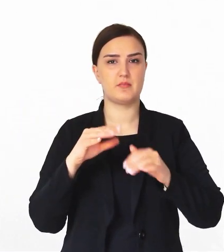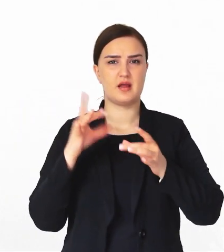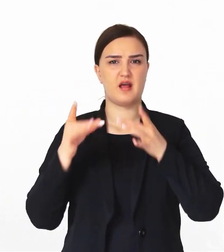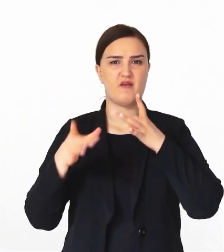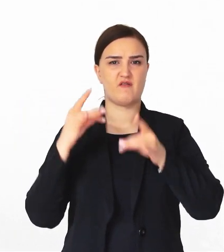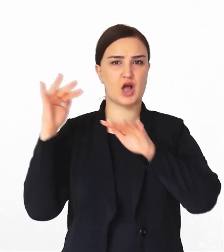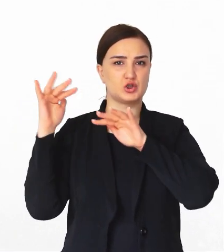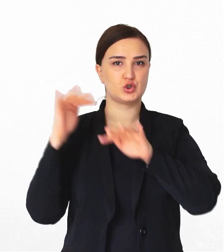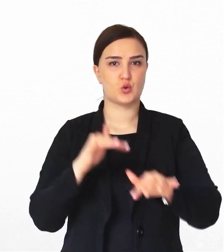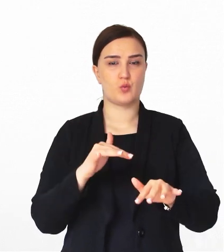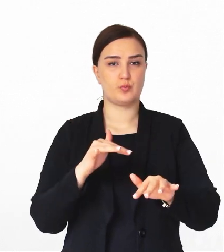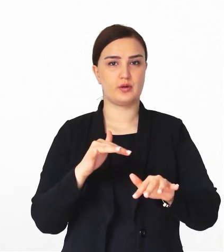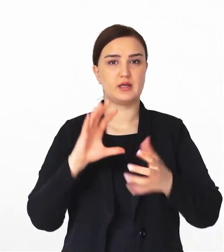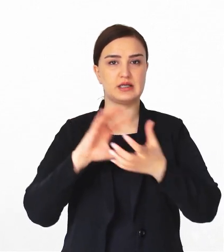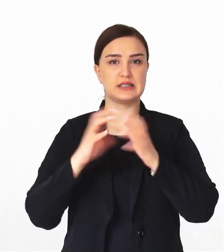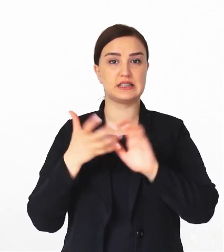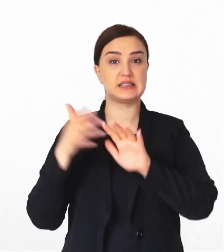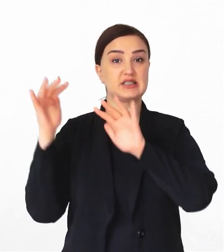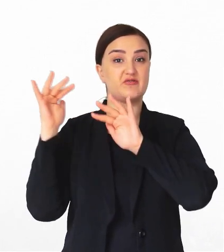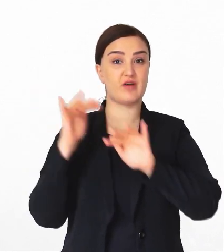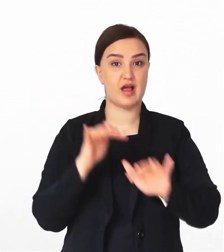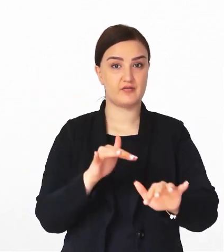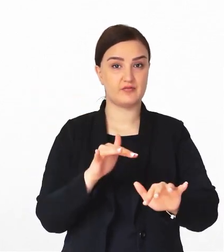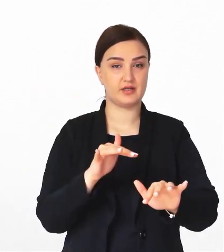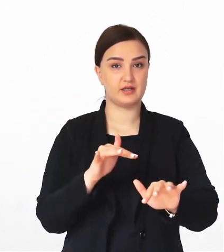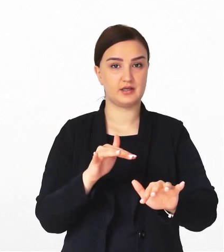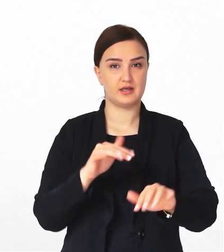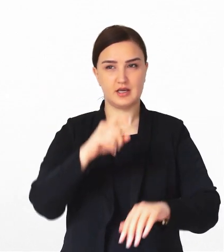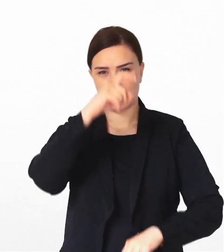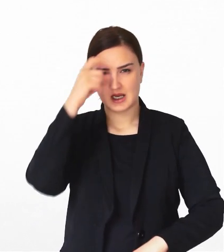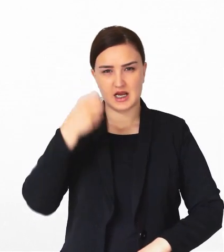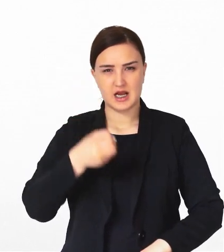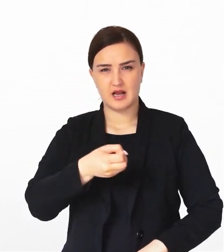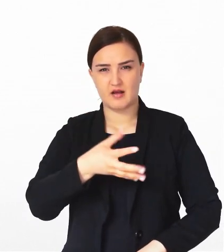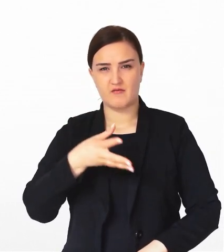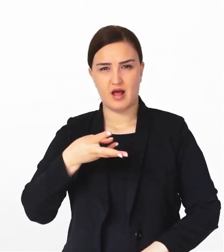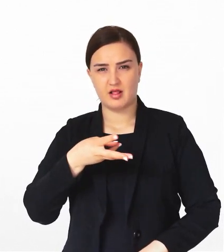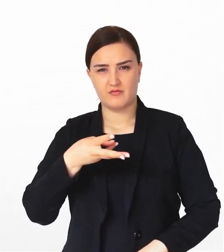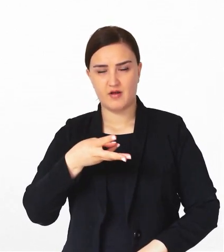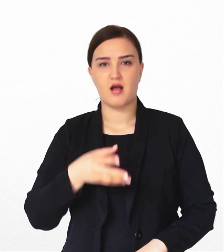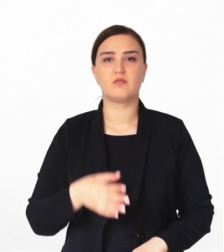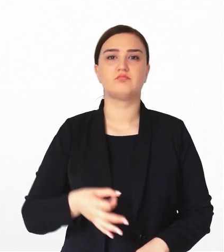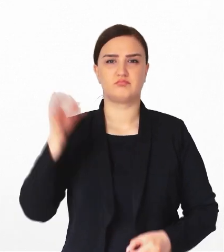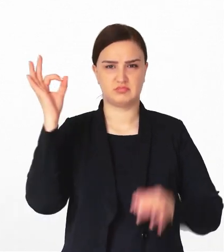sürüşməsi, sil, qar uçqunu, quraqlıq, dolu,